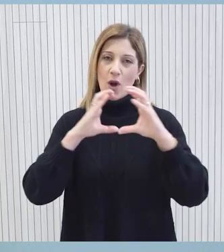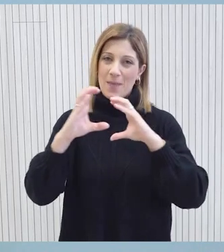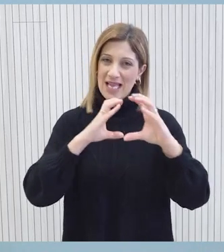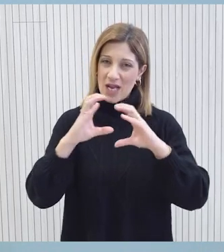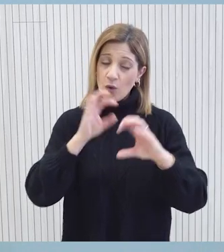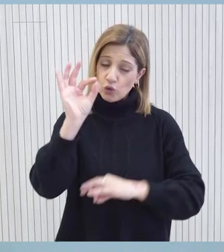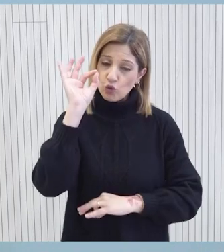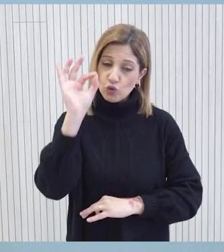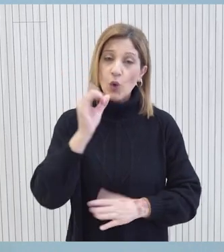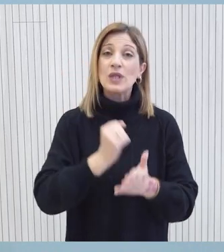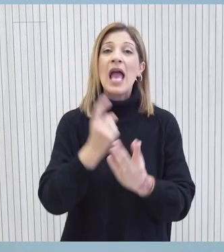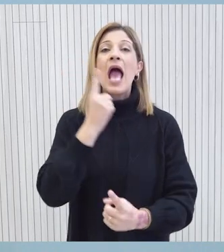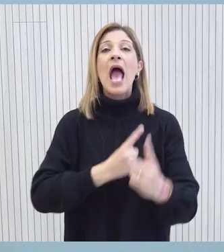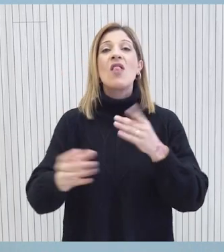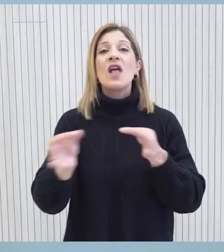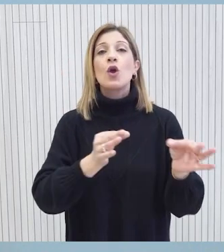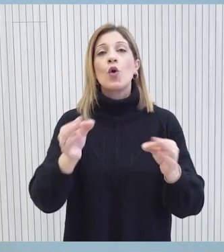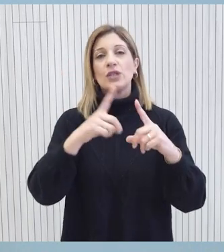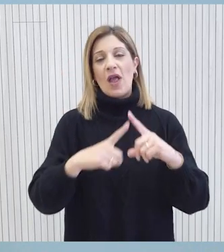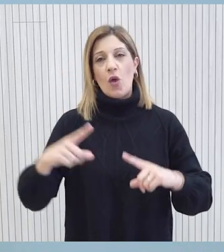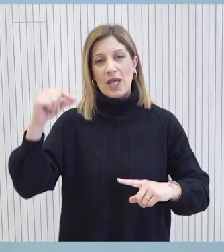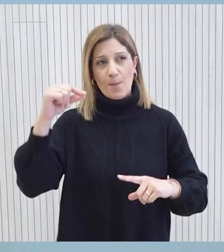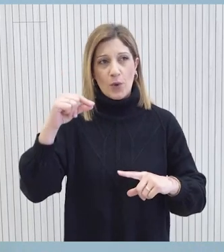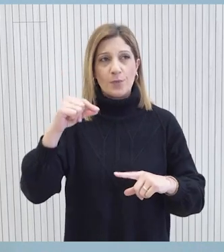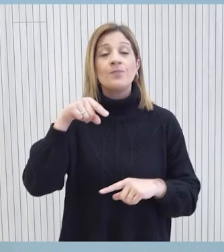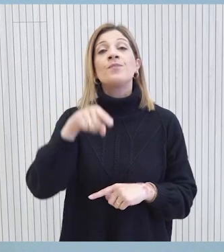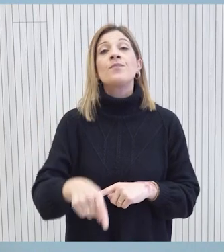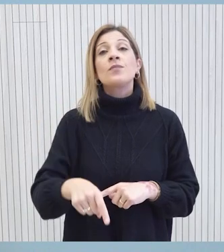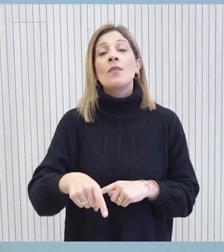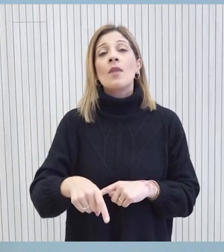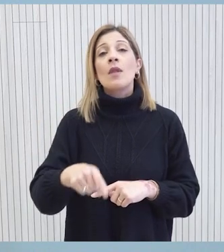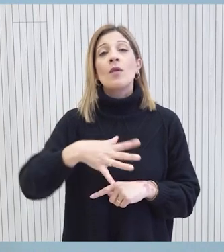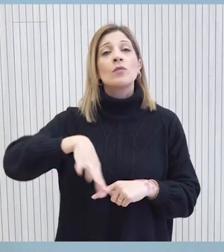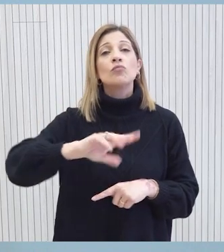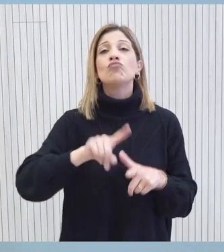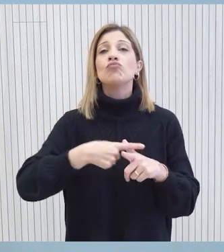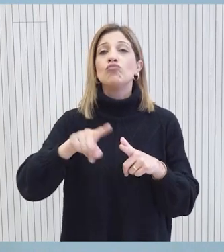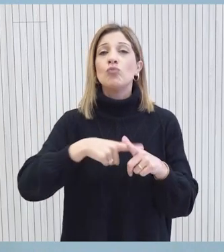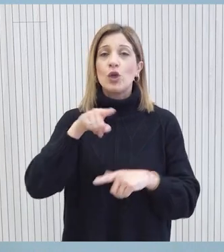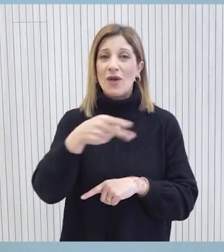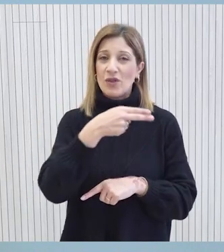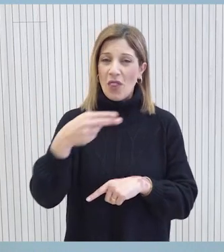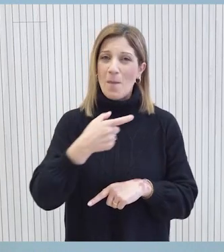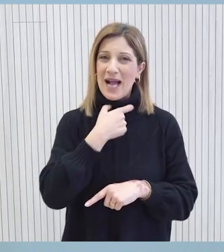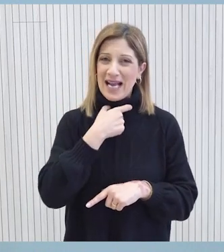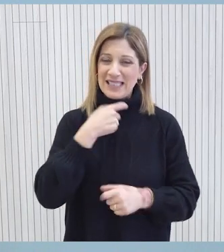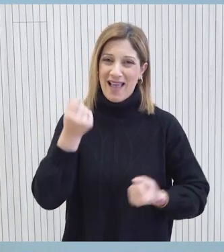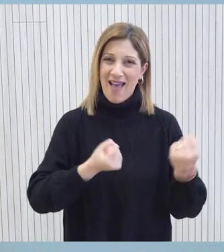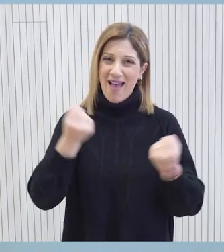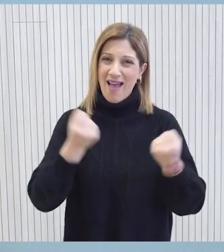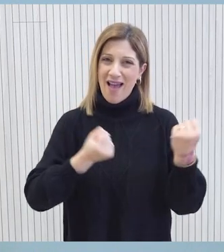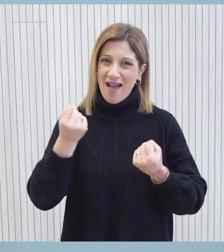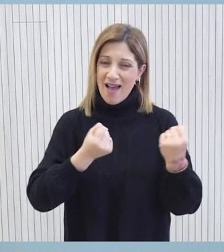Έργων και στο Εθνικό Σχέδιο της Κύπρου για την ενέργεια και το κλίμα. Σύμφωνα με το γενικό πλαίσιο πολιτικής για την πρόθεση της χρήσης ηλεκτροκίνητων